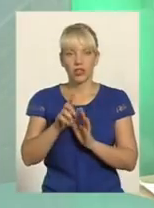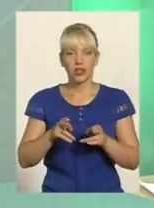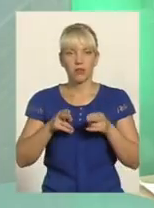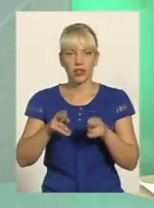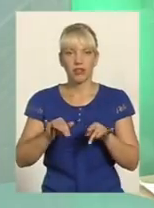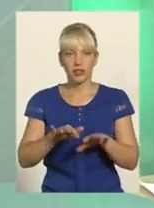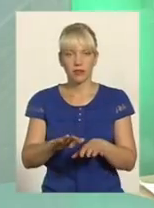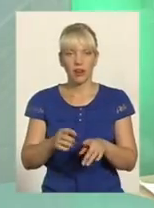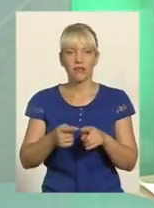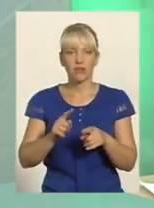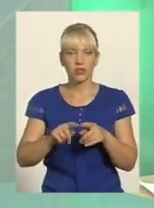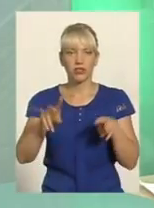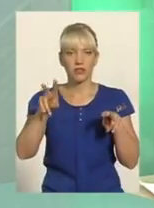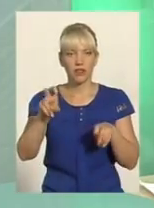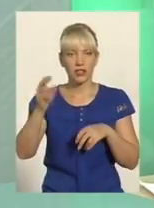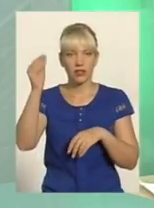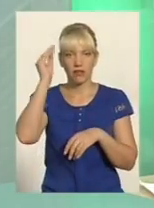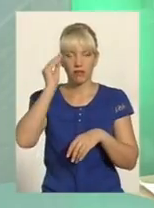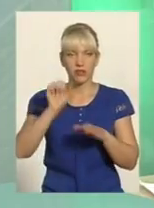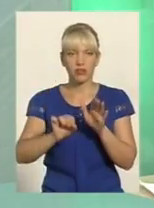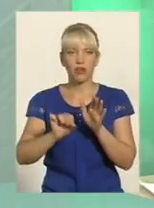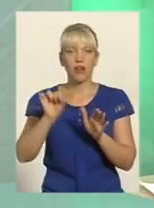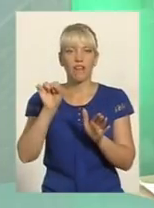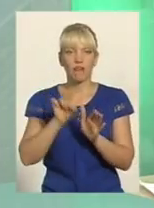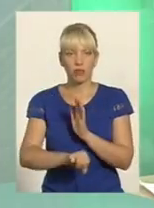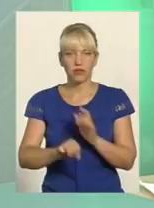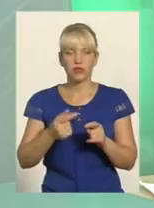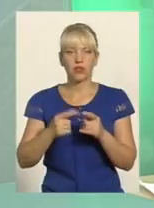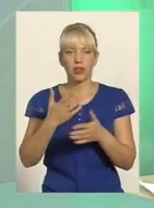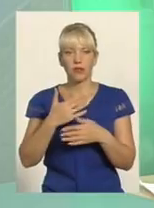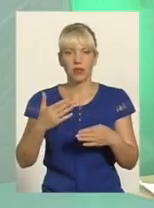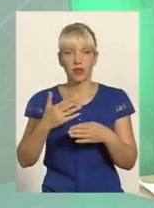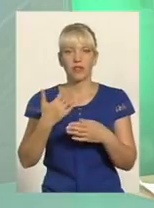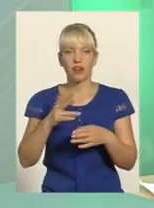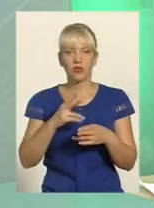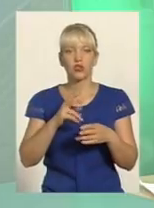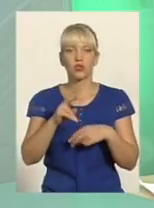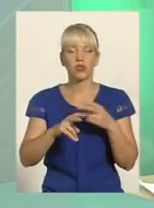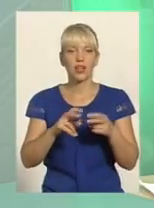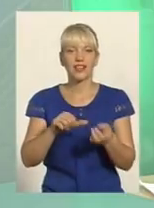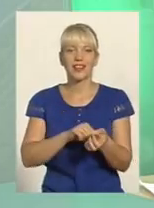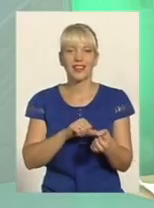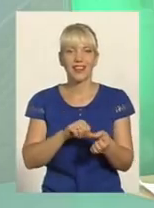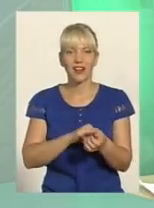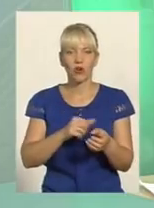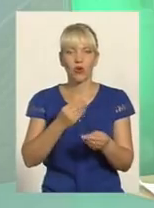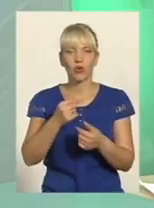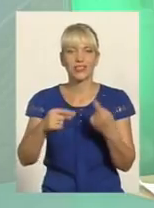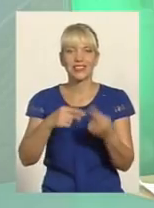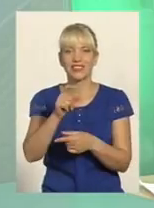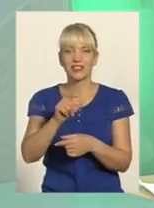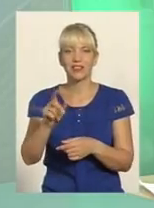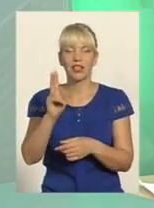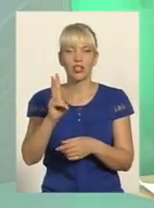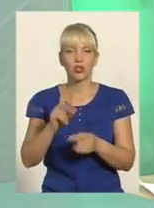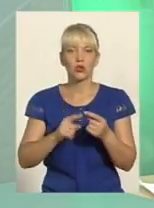певних наркодільців, які через мережу інтернет розповсюджують таке зілля Яке викликає